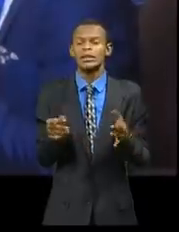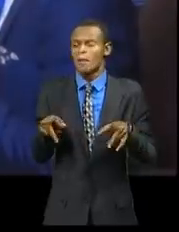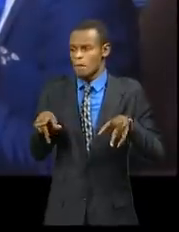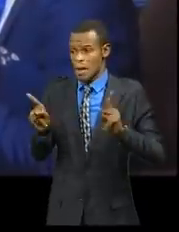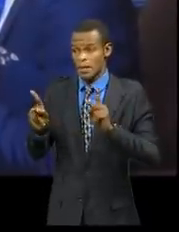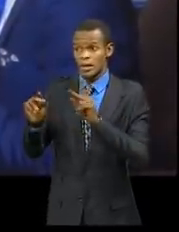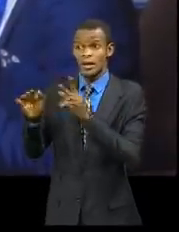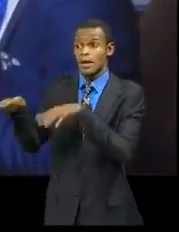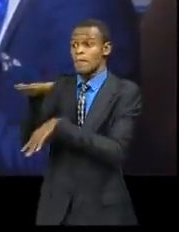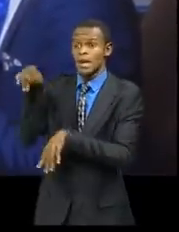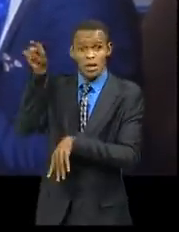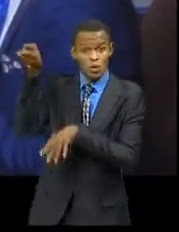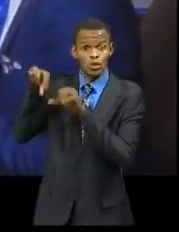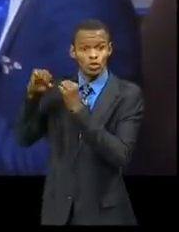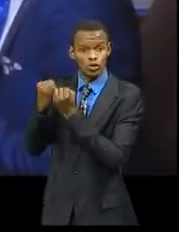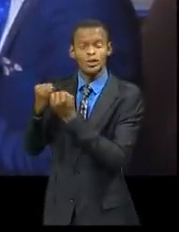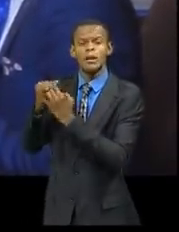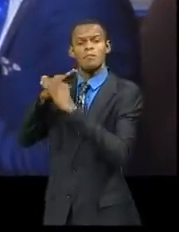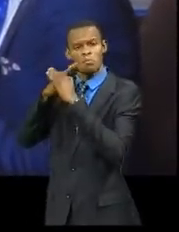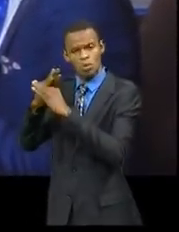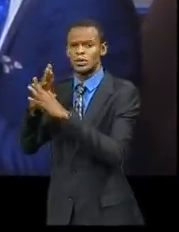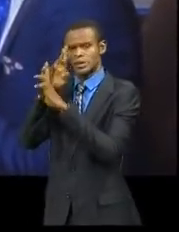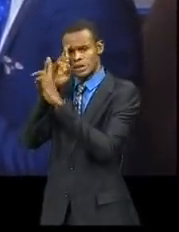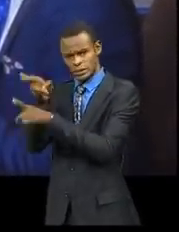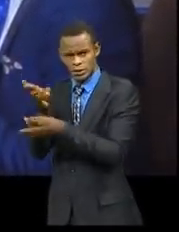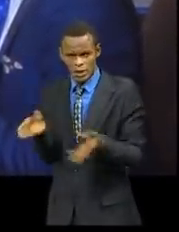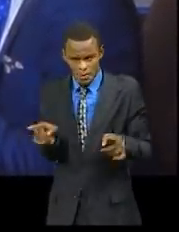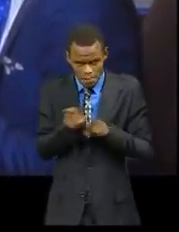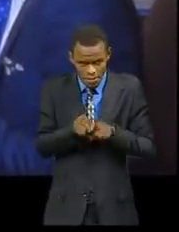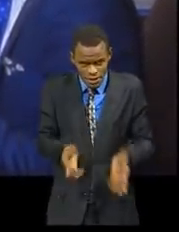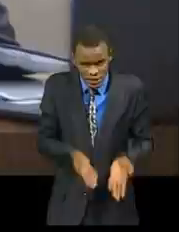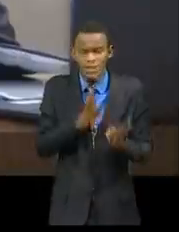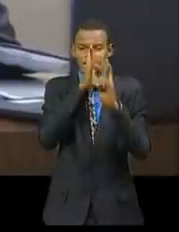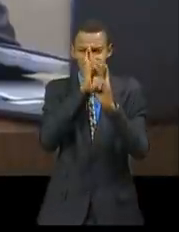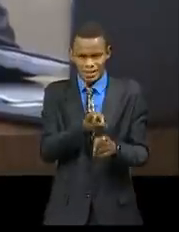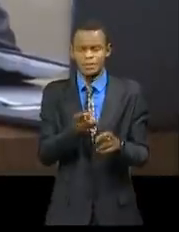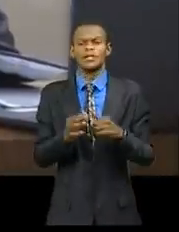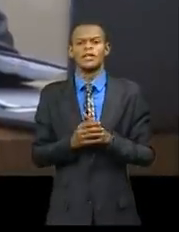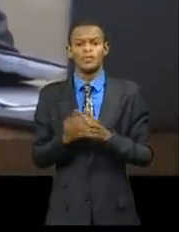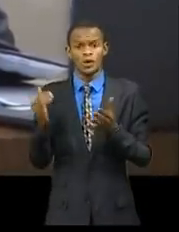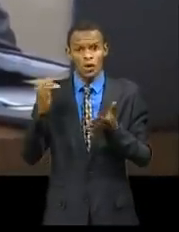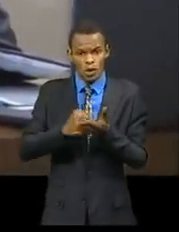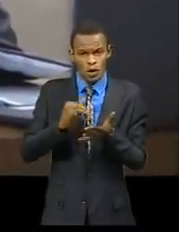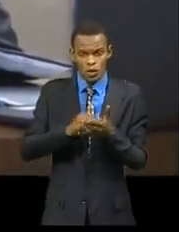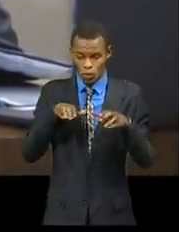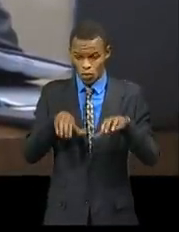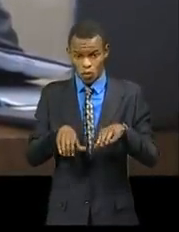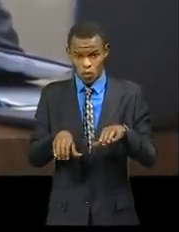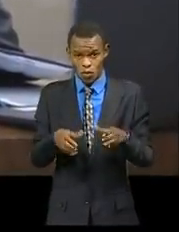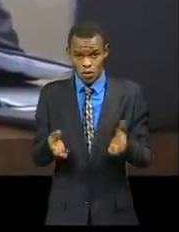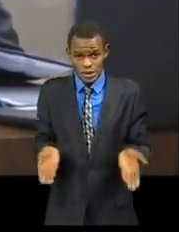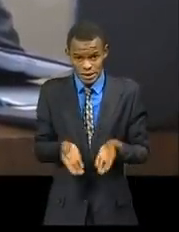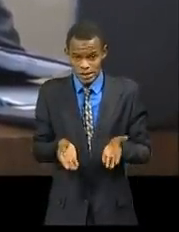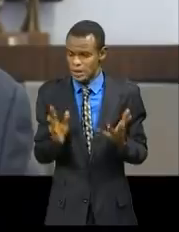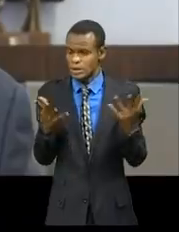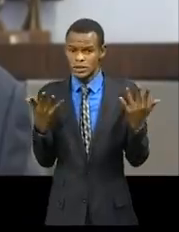'industrialisation. Considérant le fait que la République démocratique du Congo dispose déjà d'un plan directeur d